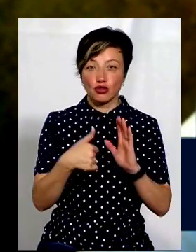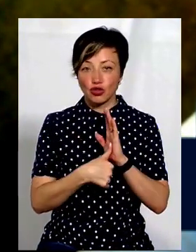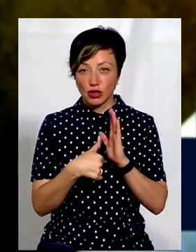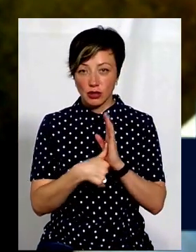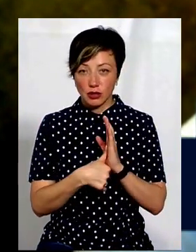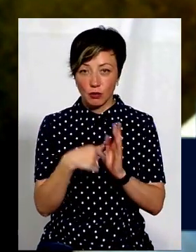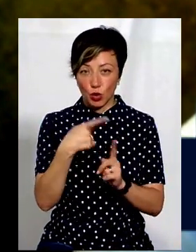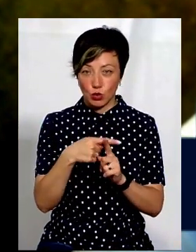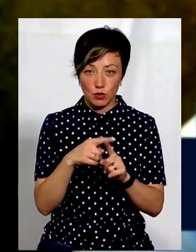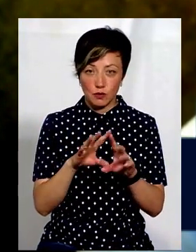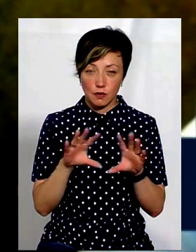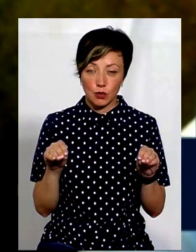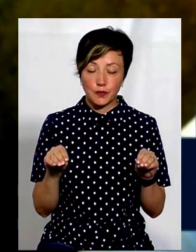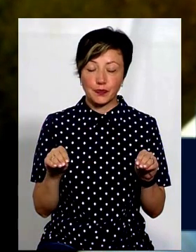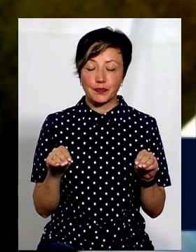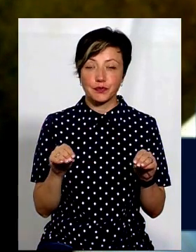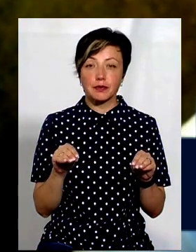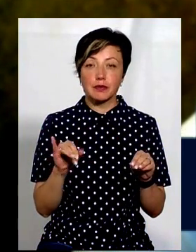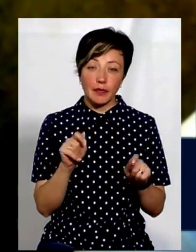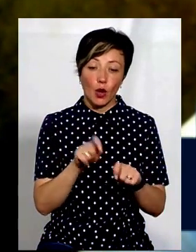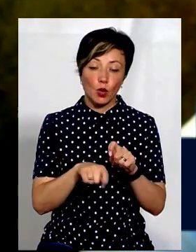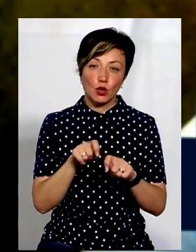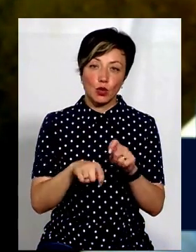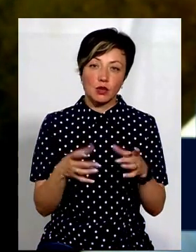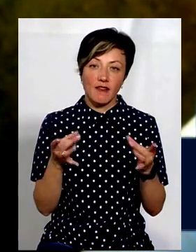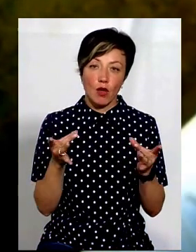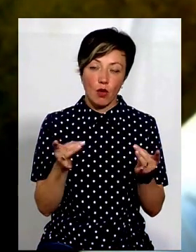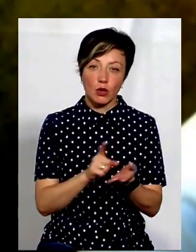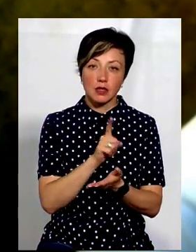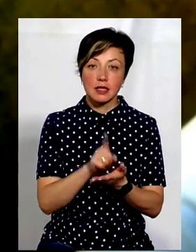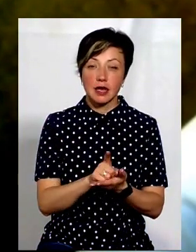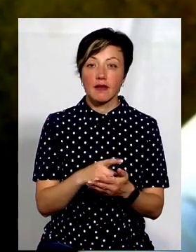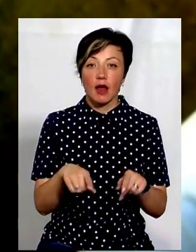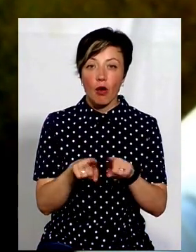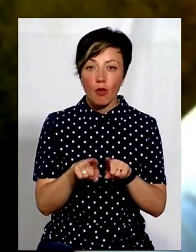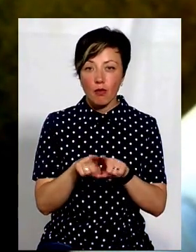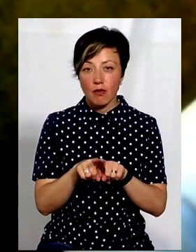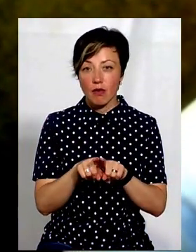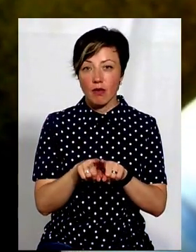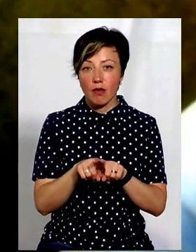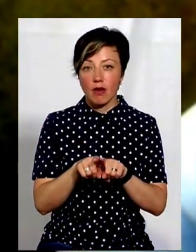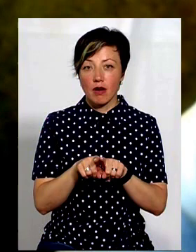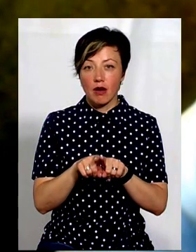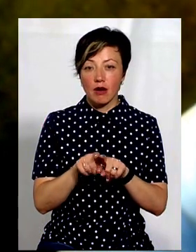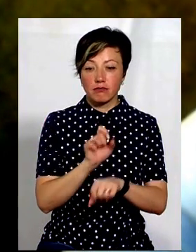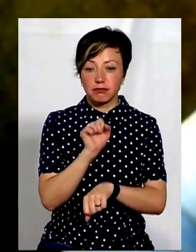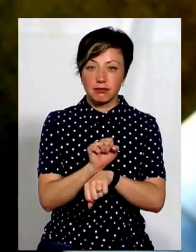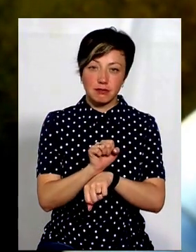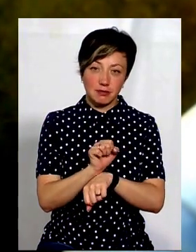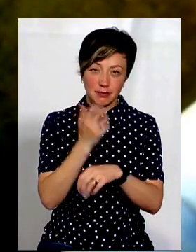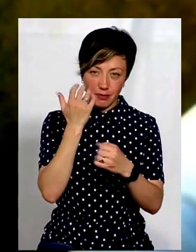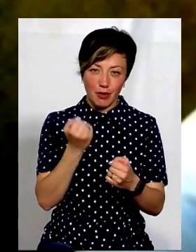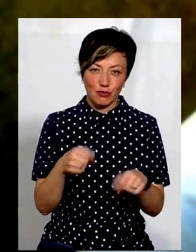за Цельсієм. Плюс, не мінус. І контролюється вологість. І от в такому спящому стані він, в принципі, і